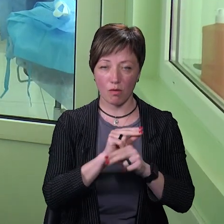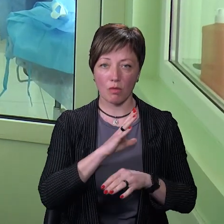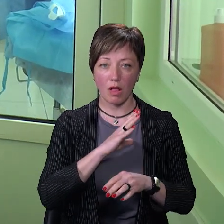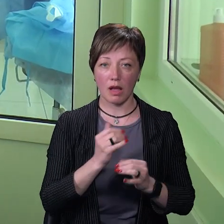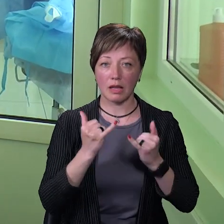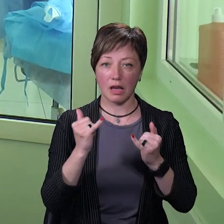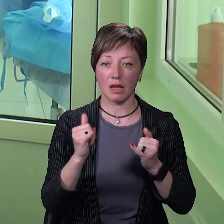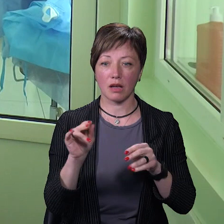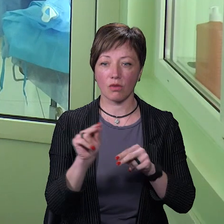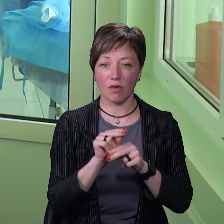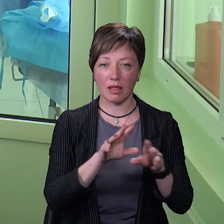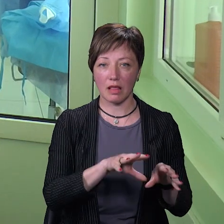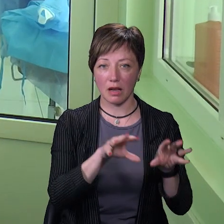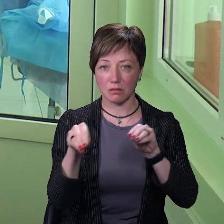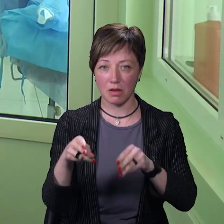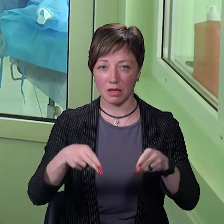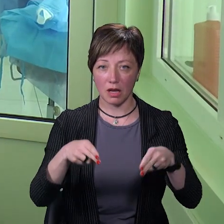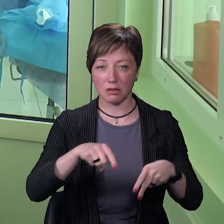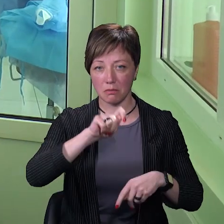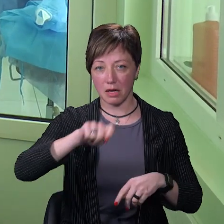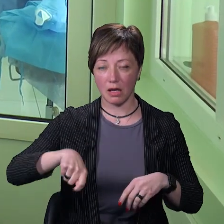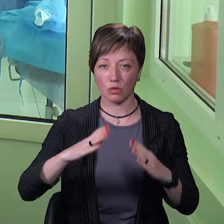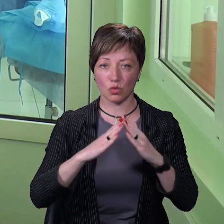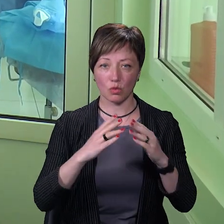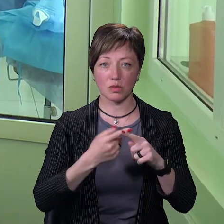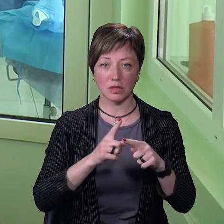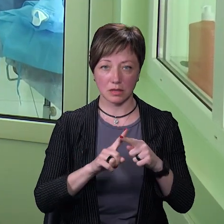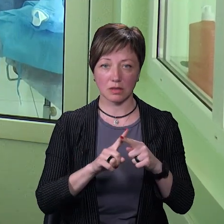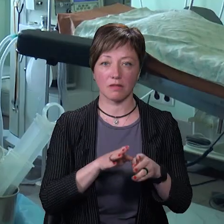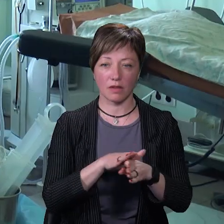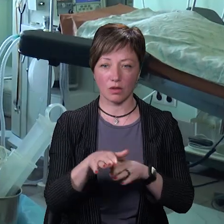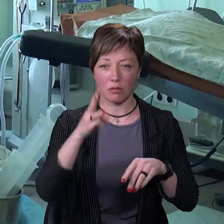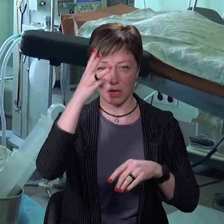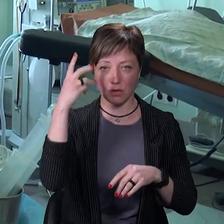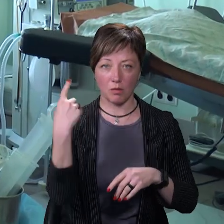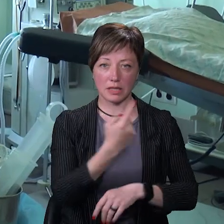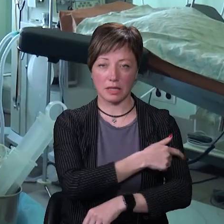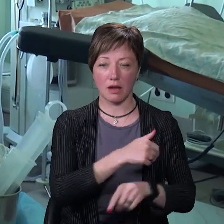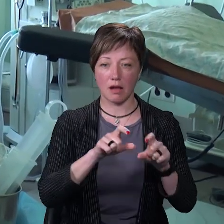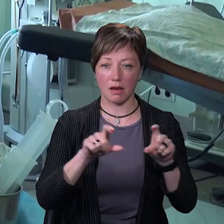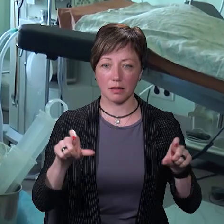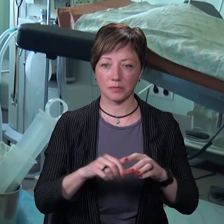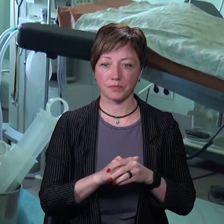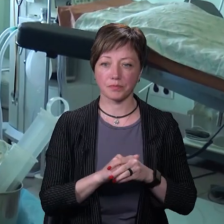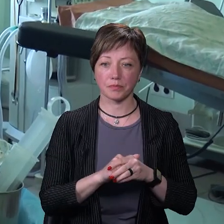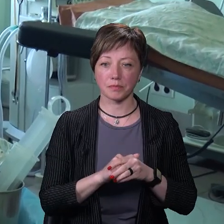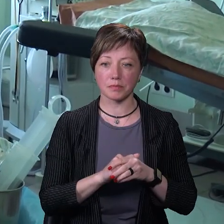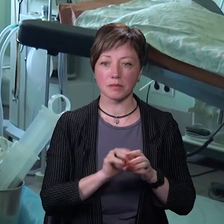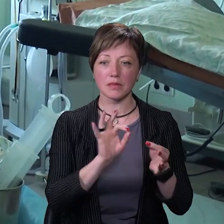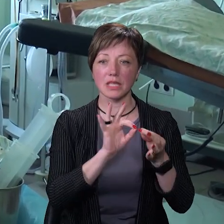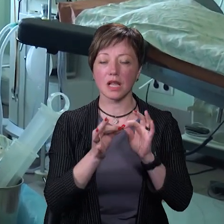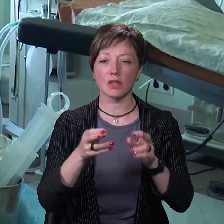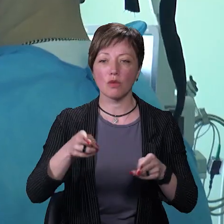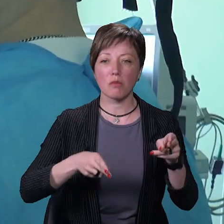лікування і трансплантації приїхала додому, і ця трансплантація виконала в Хмельницькій обласній лікарні. Складність